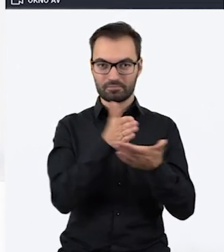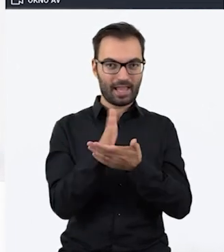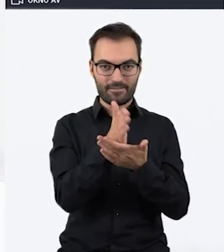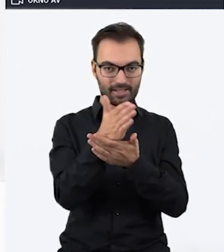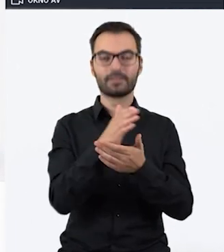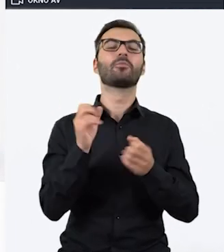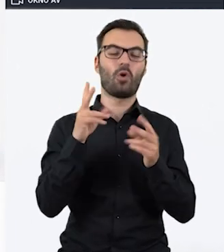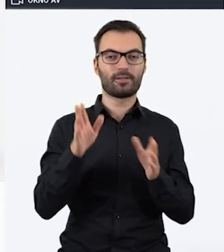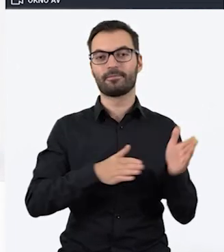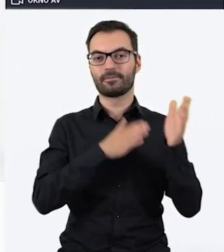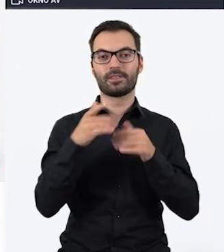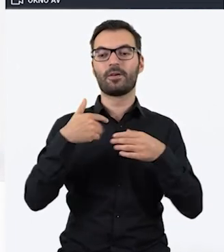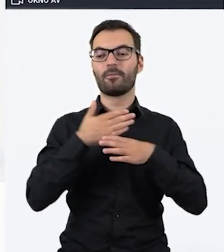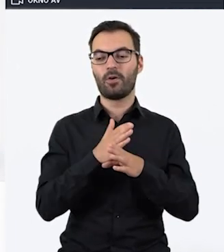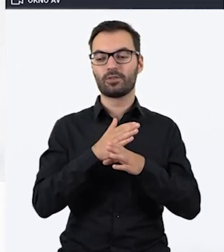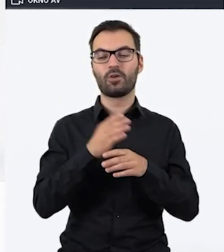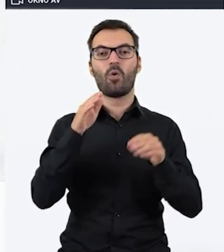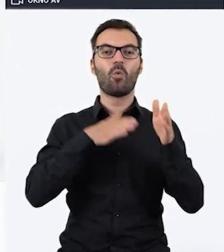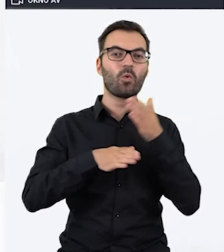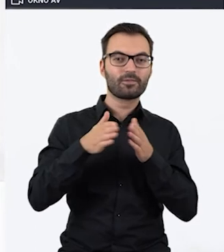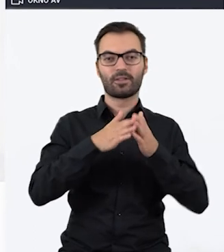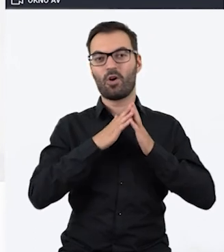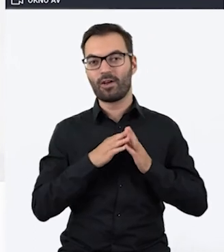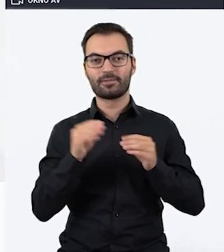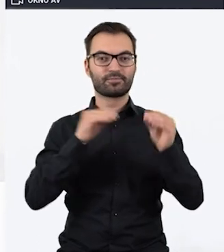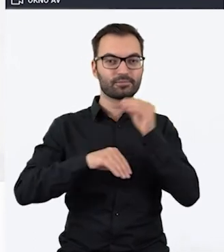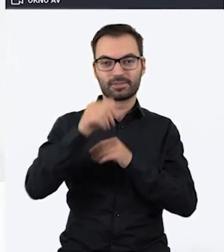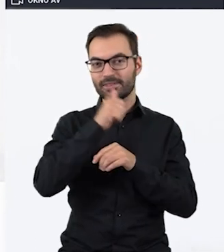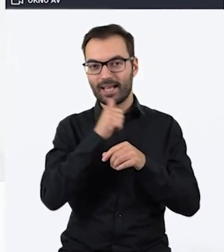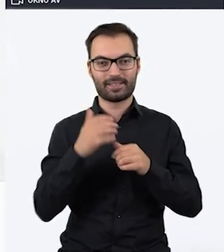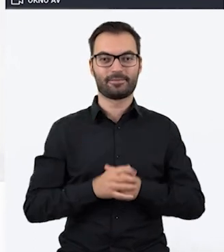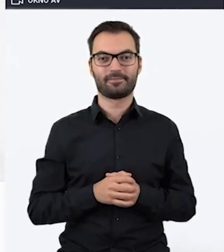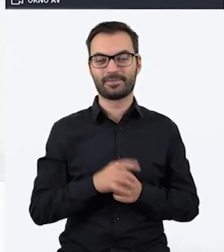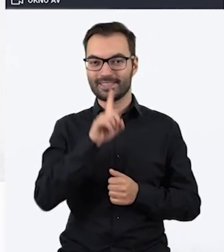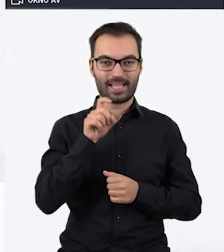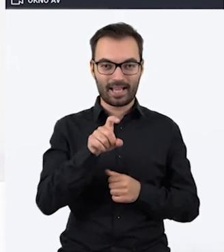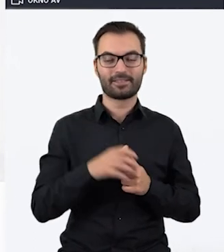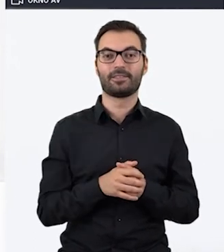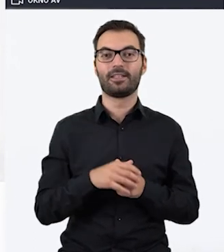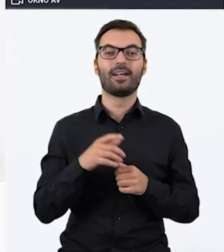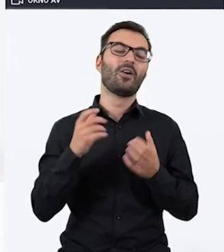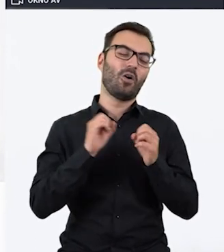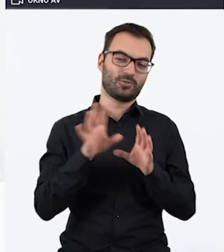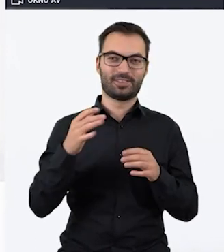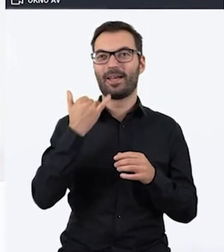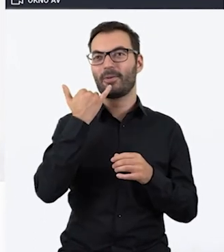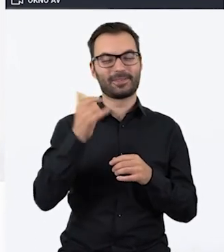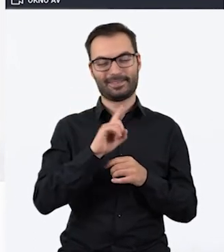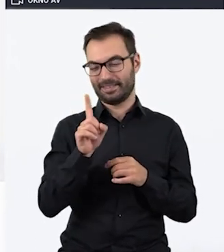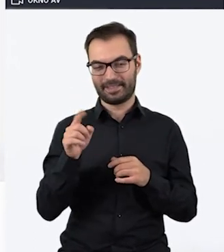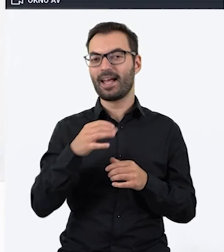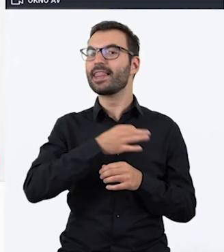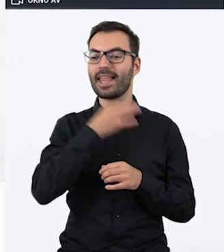to przechodzimy do rozkładania i chowania, ukrywania naszych zagadeń. Żeby nie było zbyt prosto, to najlepiej do